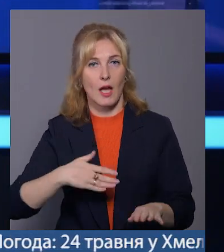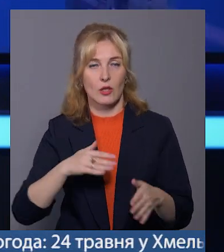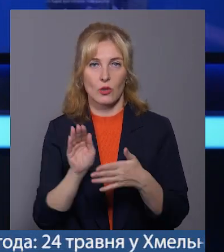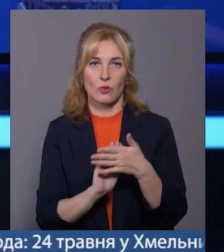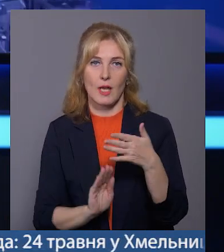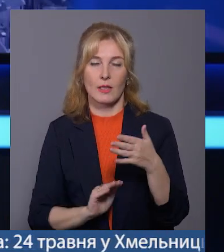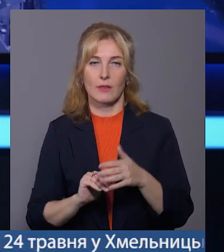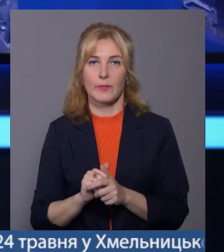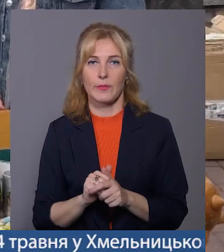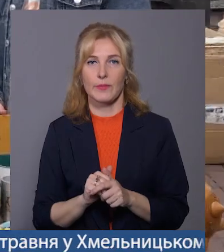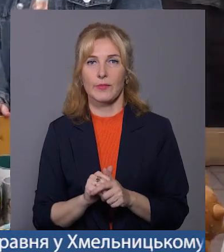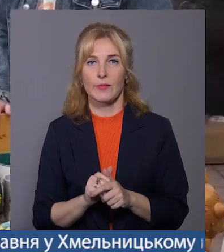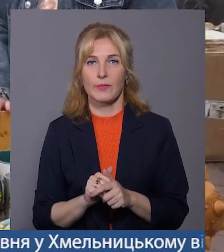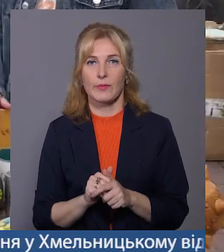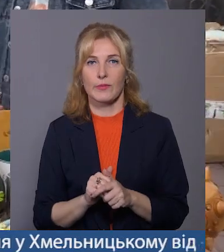Косарева.